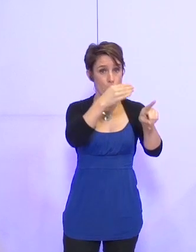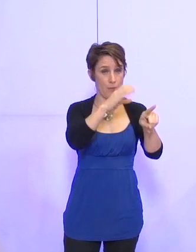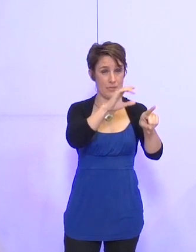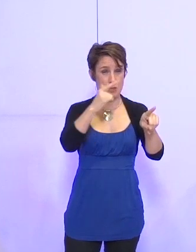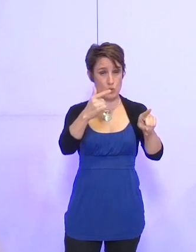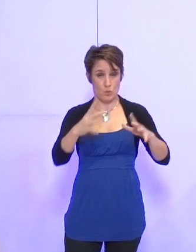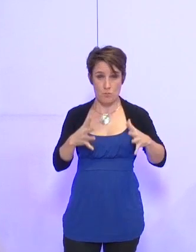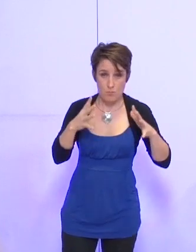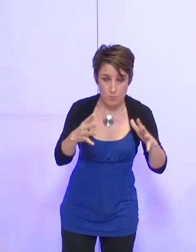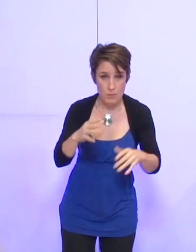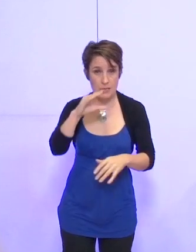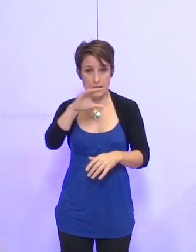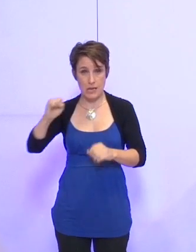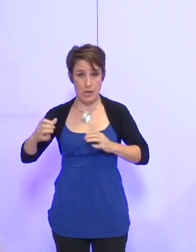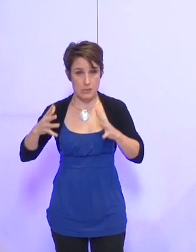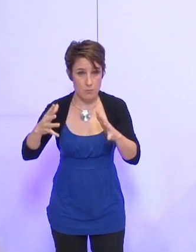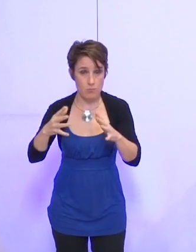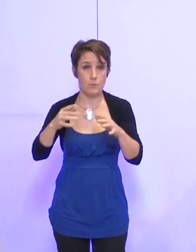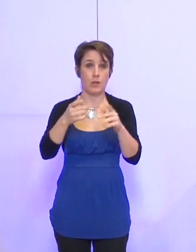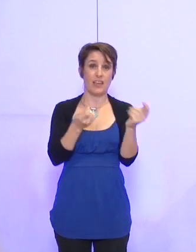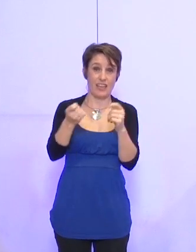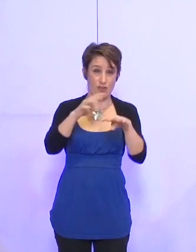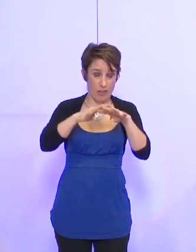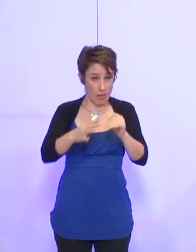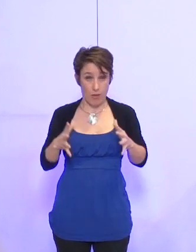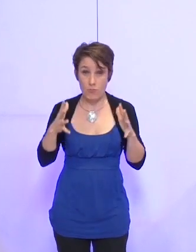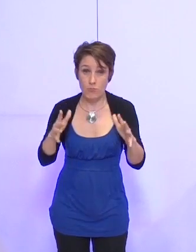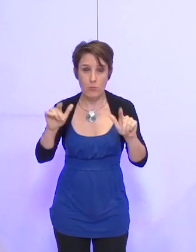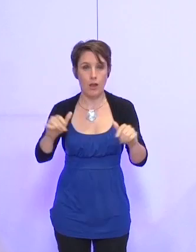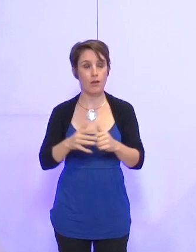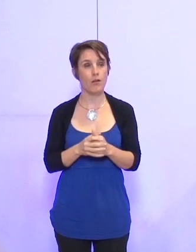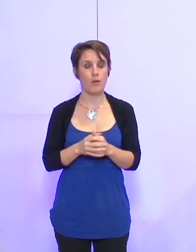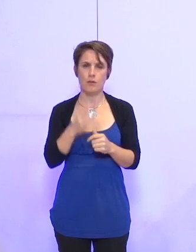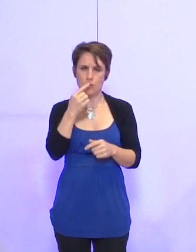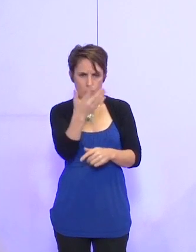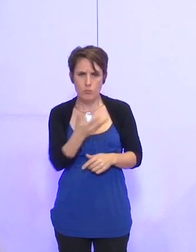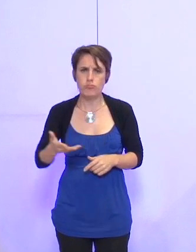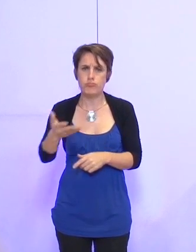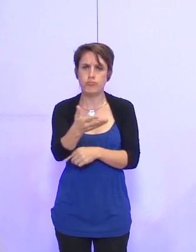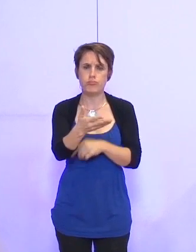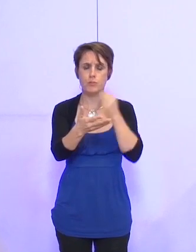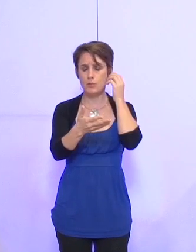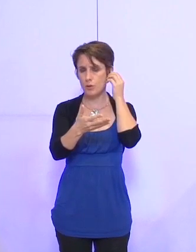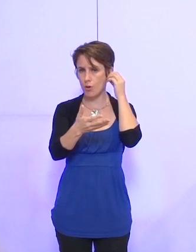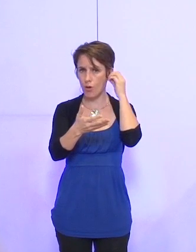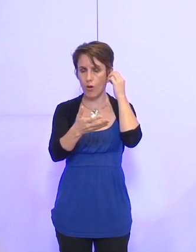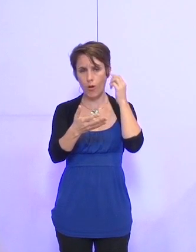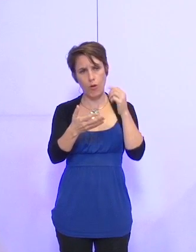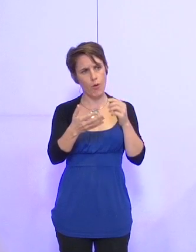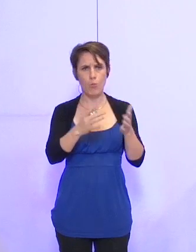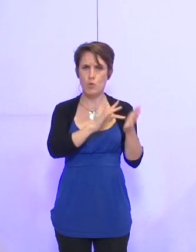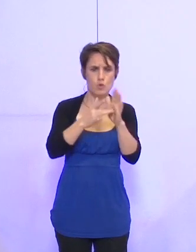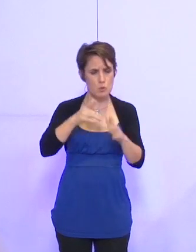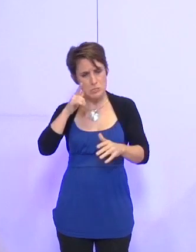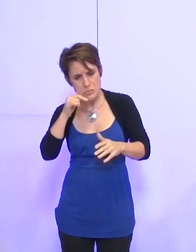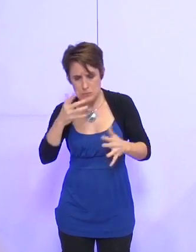du CCS, de la régie de quartier, enfin bref, les acteurs qui ont un peu été les bonnes faits, qui se sont penchés sur